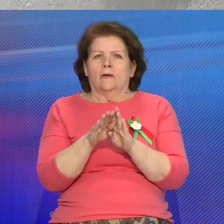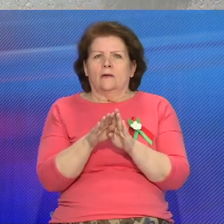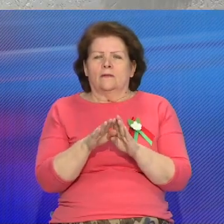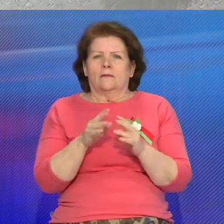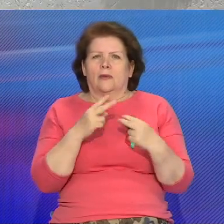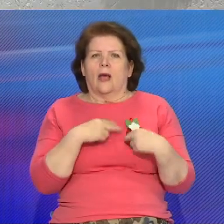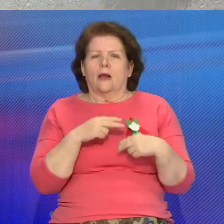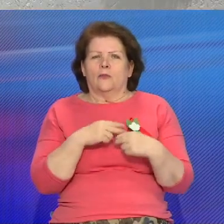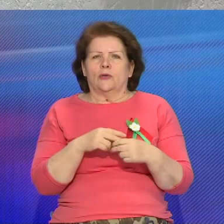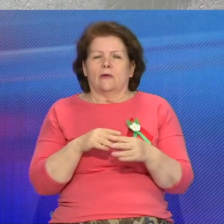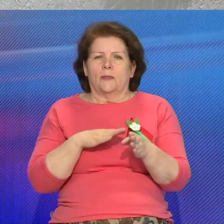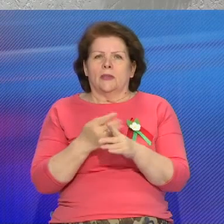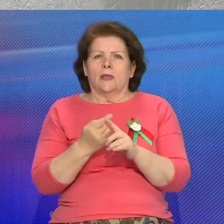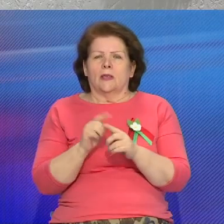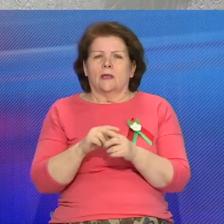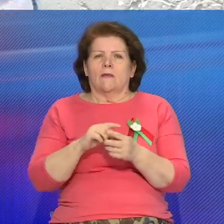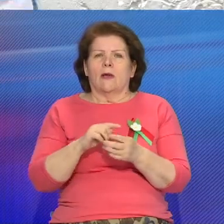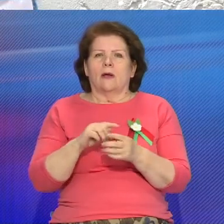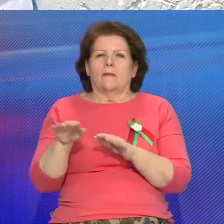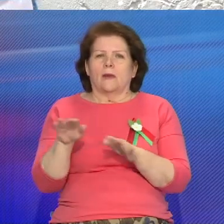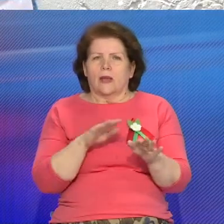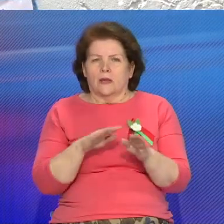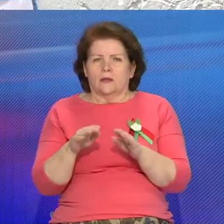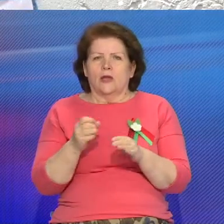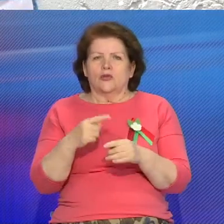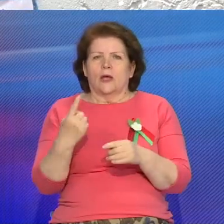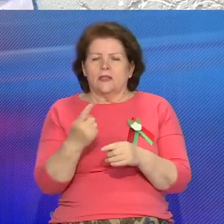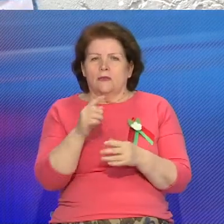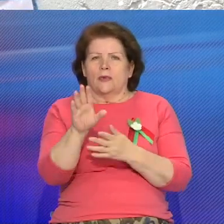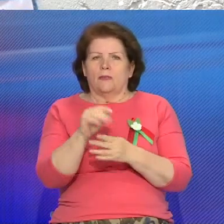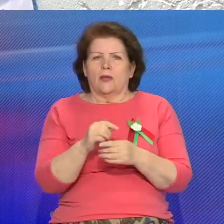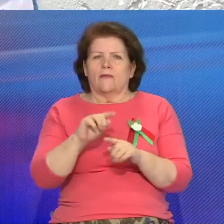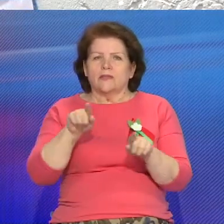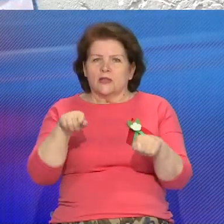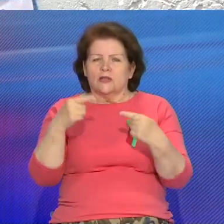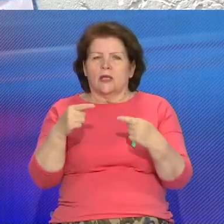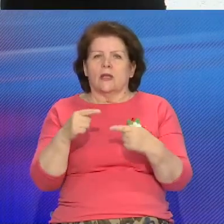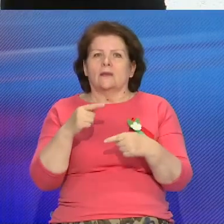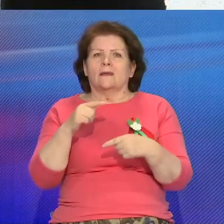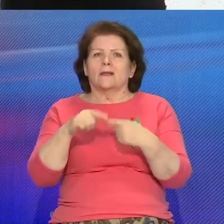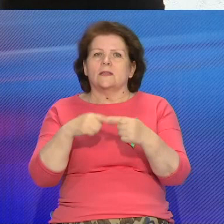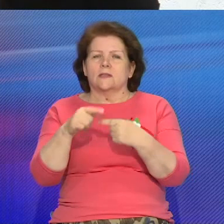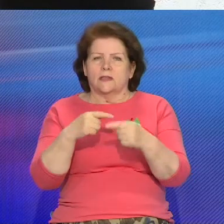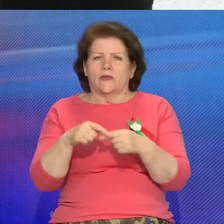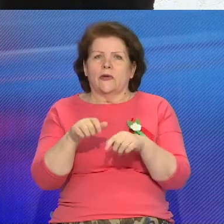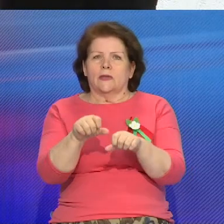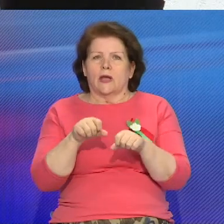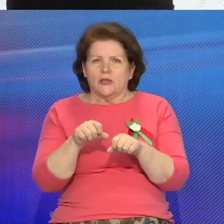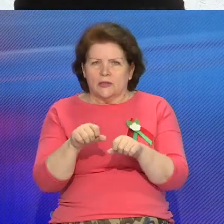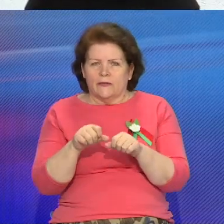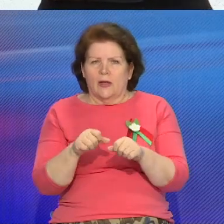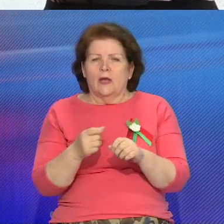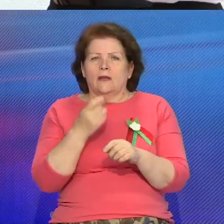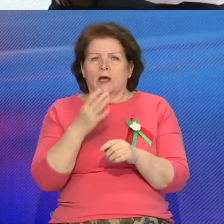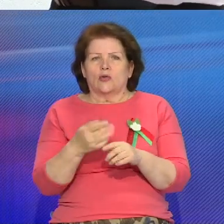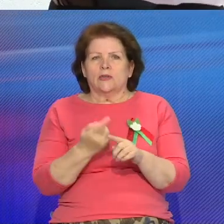Реалізація гэтага праекта ёшчы адзэн прыклад адраджэння народных тэхнологіў традыцынага ткацтва. На Гродзеншыні гэтаму напрамку надаюць